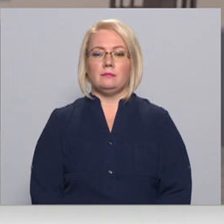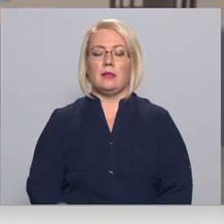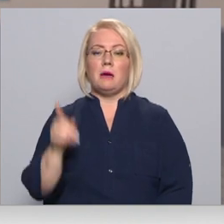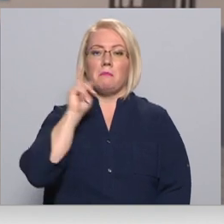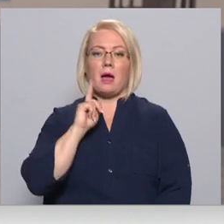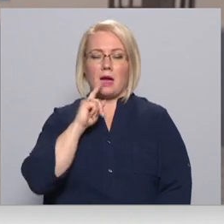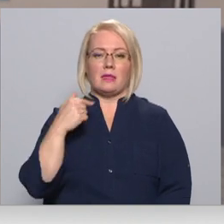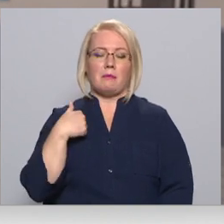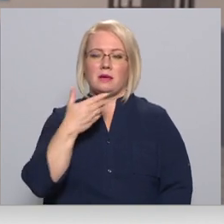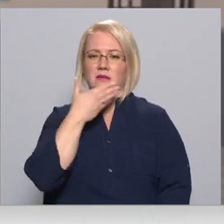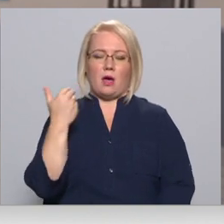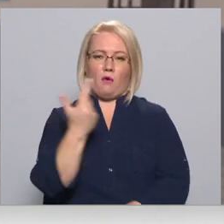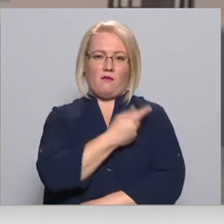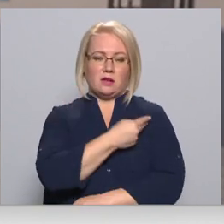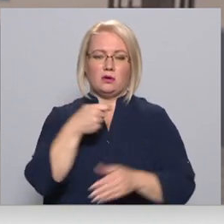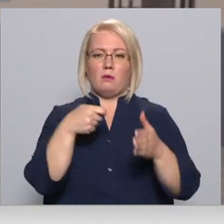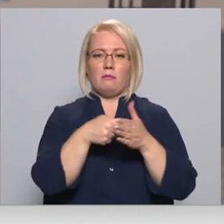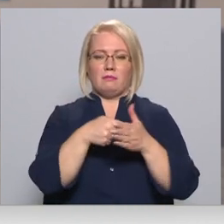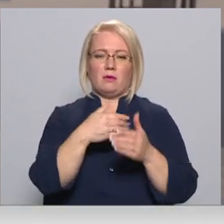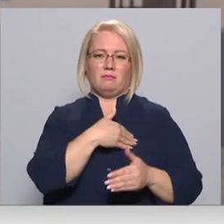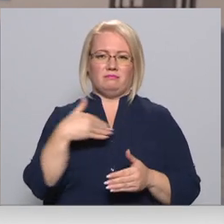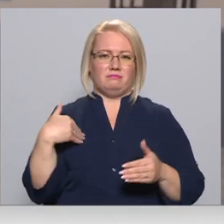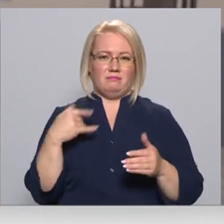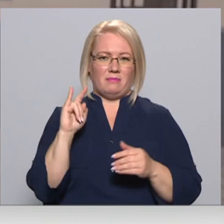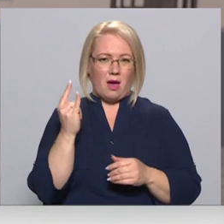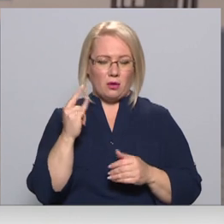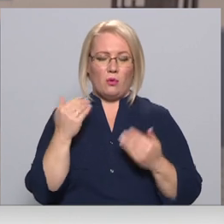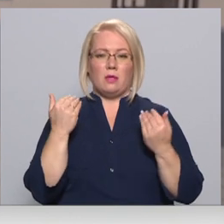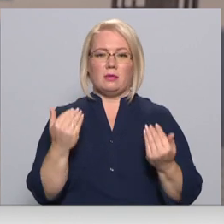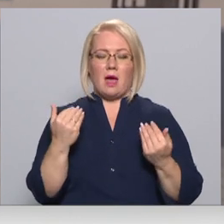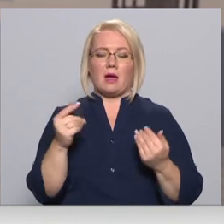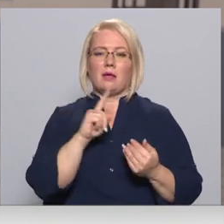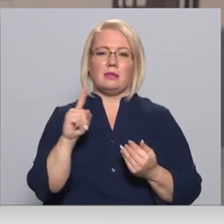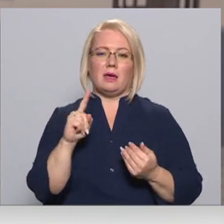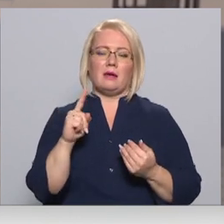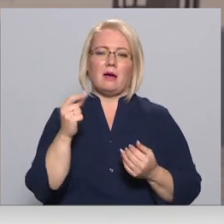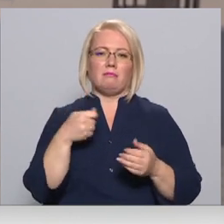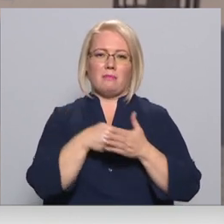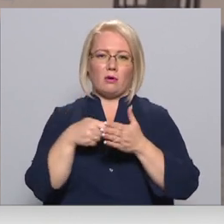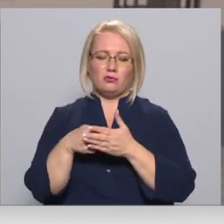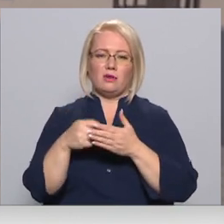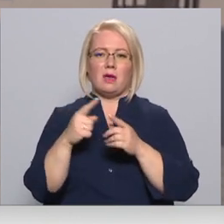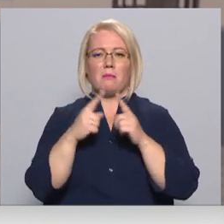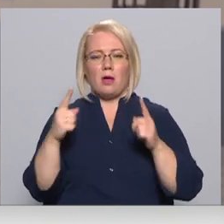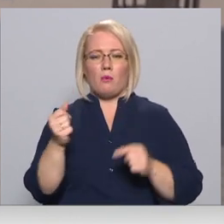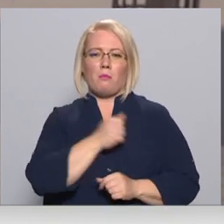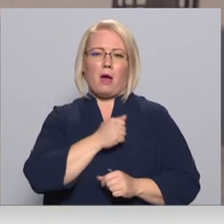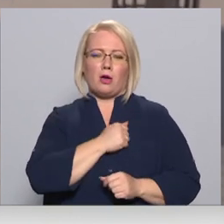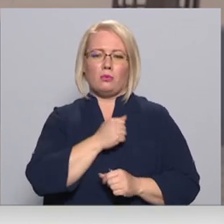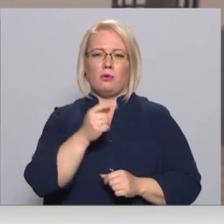Pagaidām neesmu vakcinējusies, jo baroja bērnu ar krūti. Šobrīd ir laktācijas periods un baidos no jebkādiem sarežģījumiem.